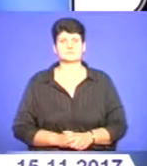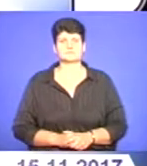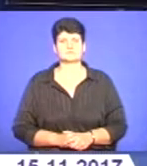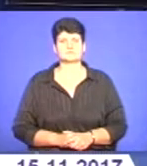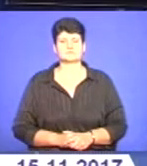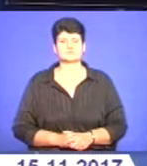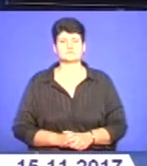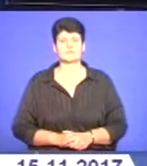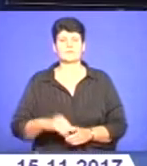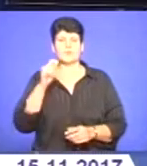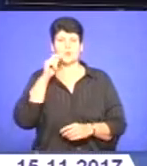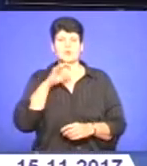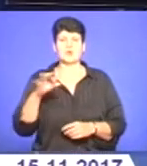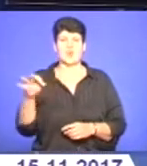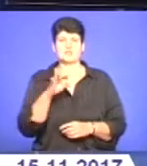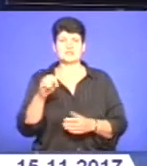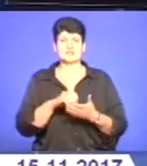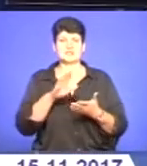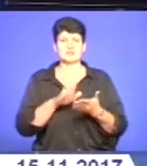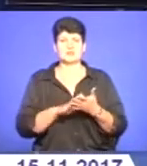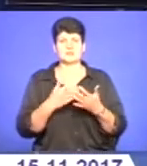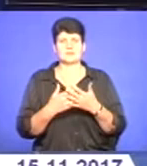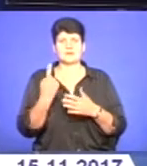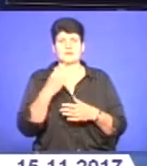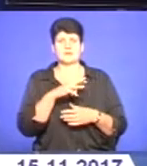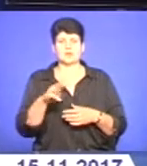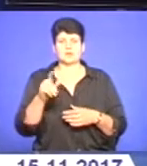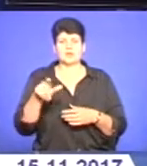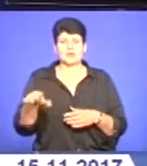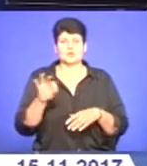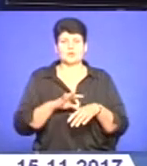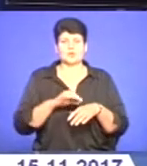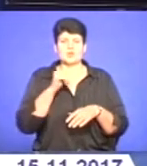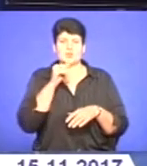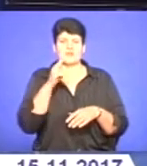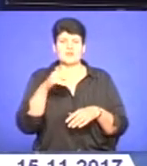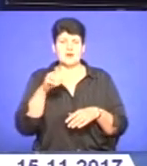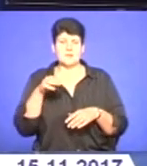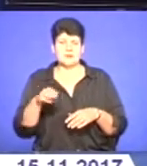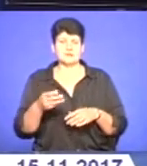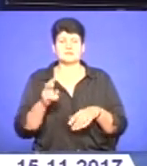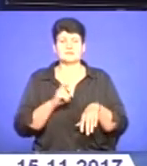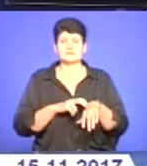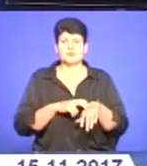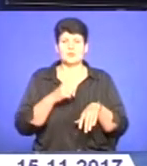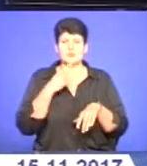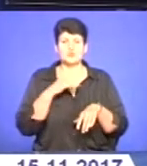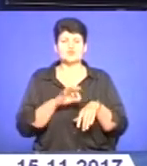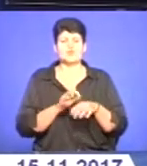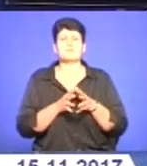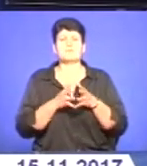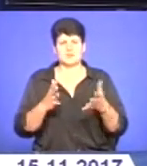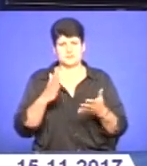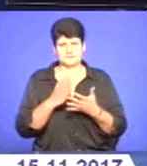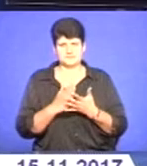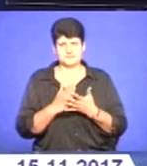В Україні офіційно зареєстровано понад мільйон людей з цукровим діабетом. Втім, лікарі-ендокринологи переконані, хворих значно більше.